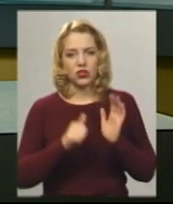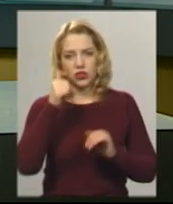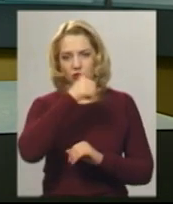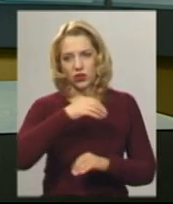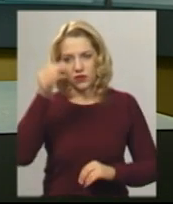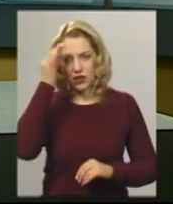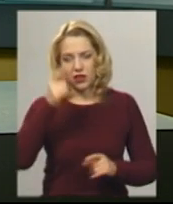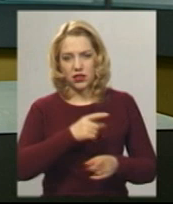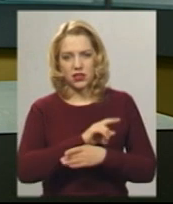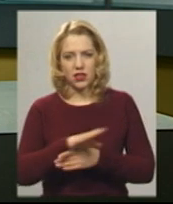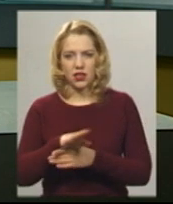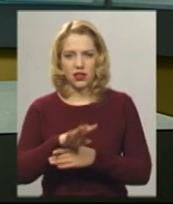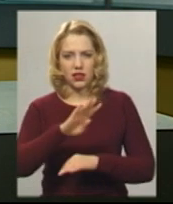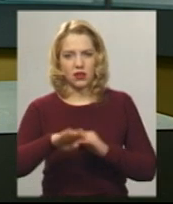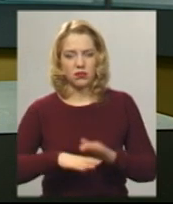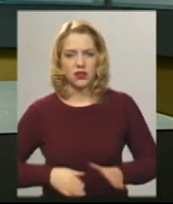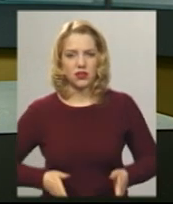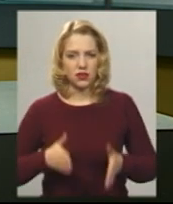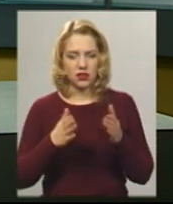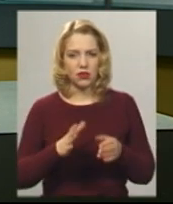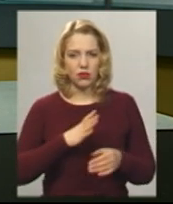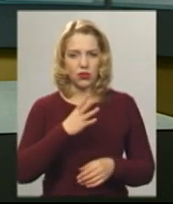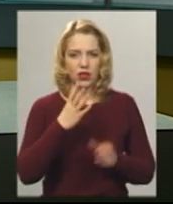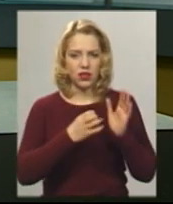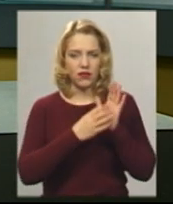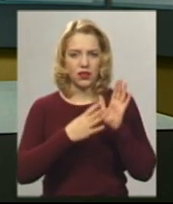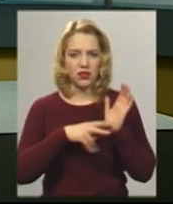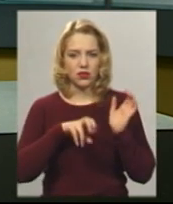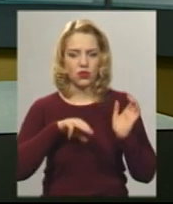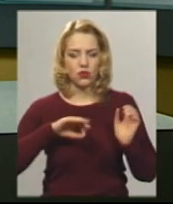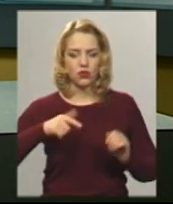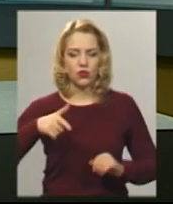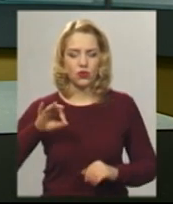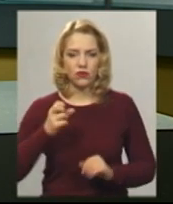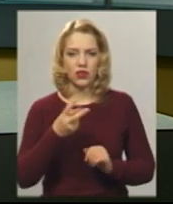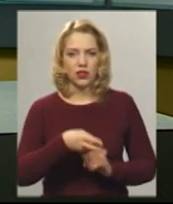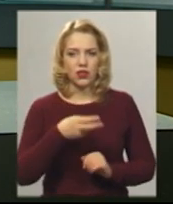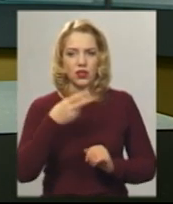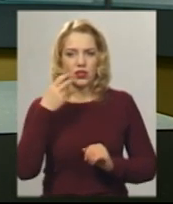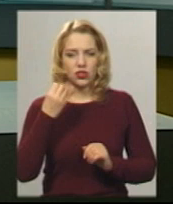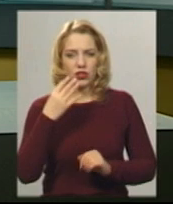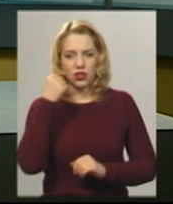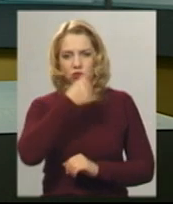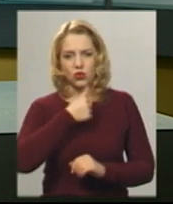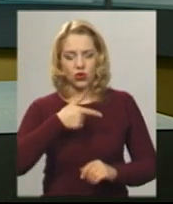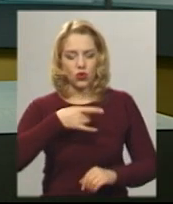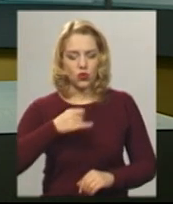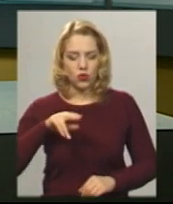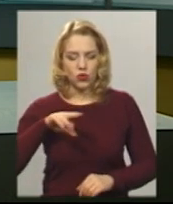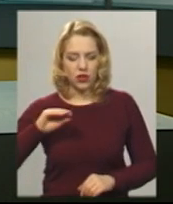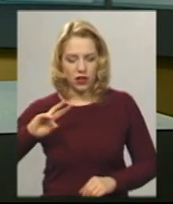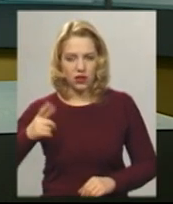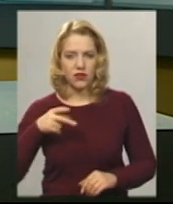Нагадаю, стрілянина під стінами відомства сталася 19 лютого 2014 року. У грудні 2018-го